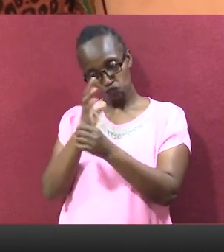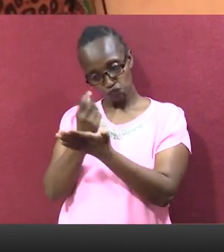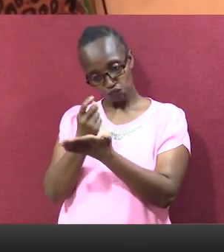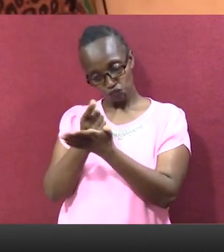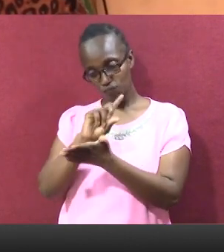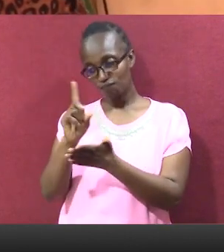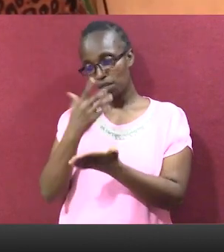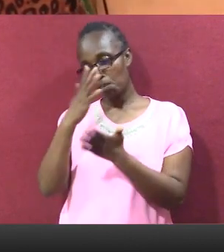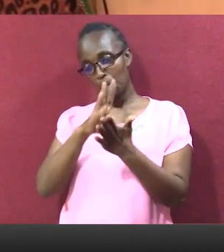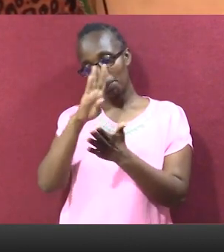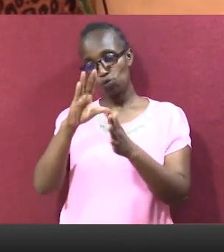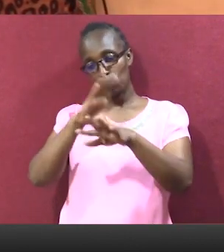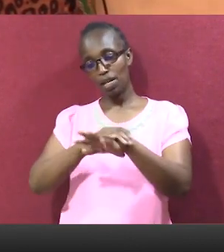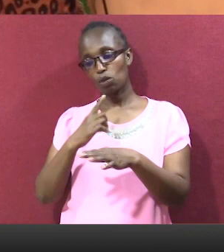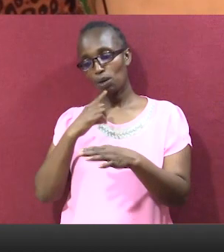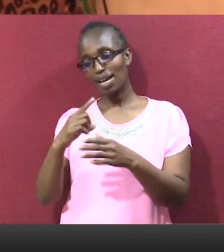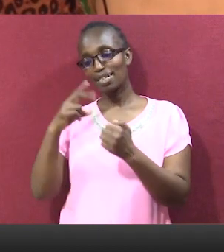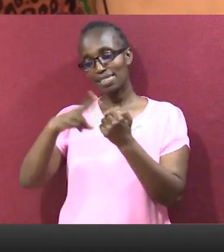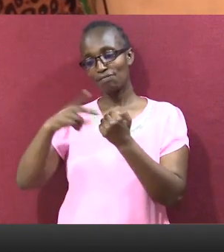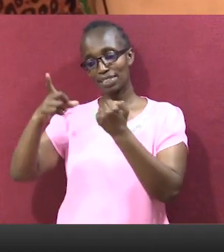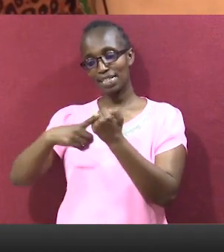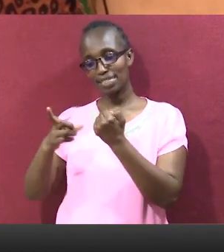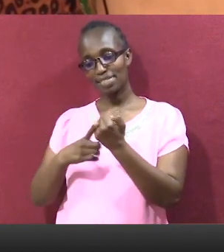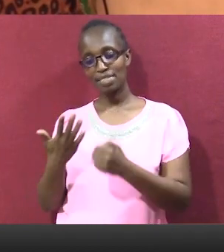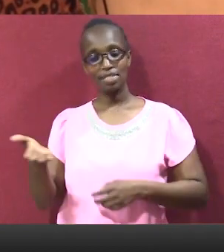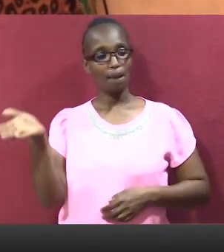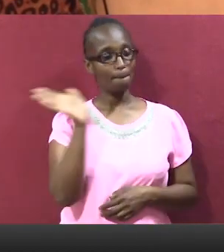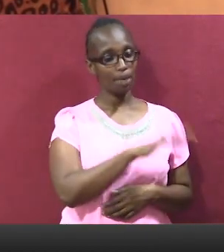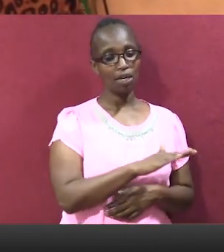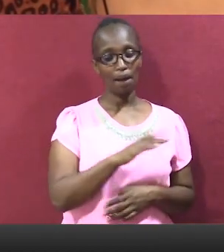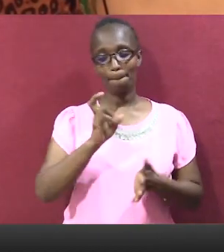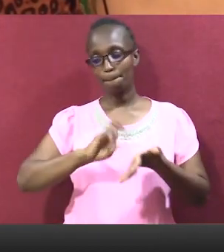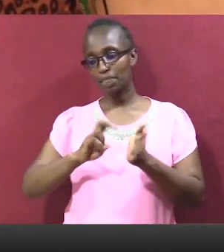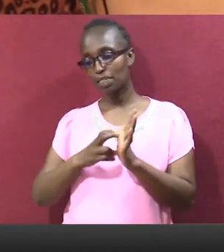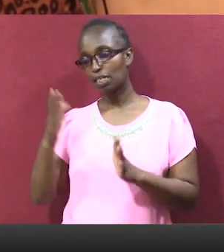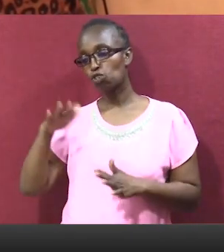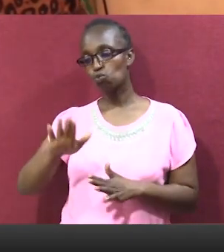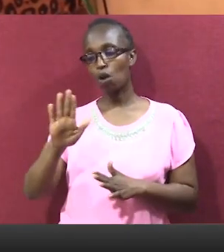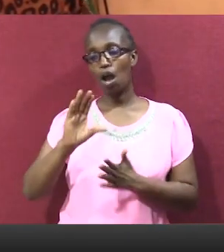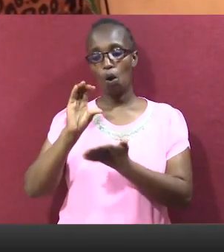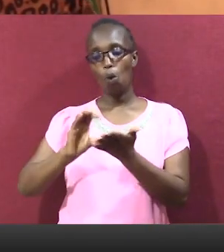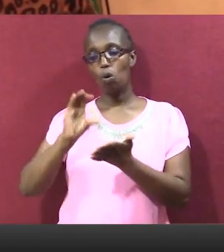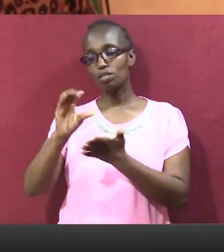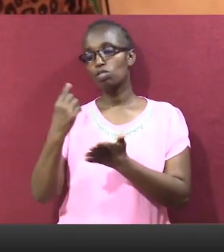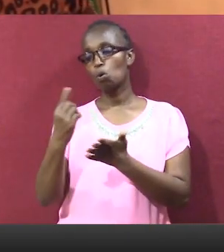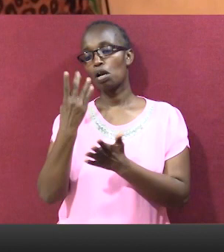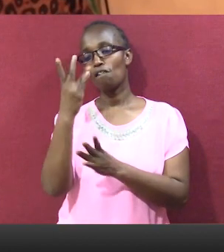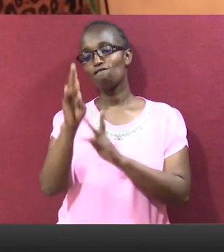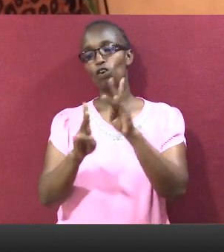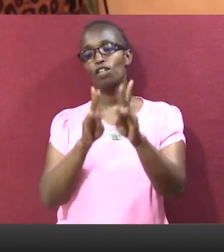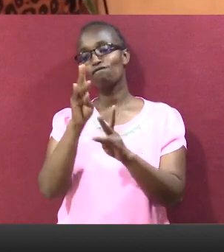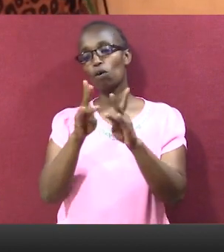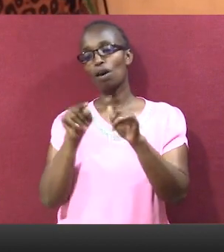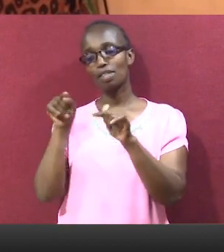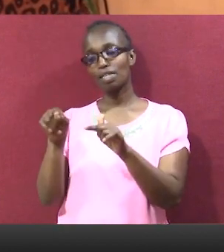don't spend the entire 220 shillings. You get 176 coins back. Each coin is worthy a shilling. So your